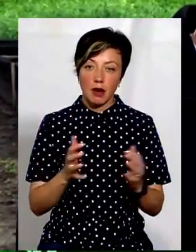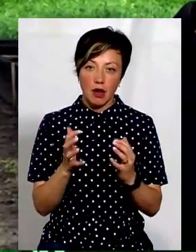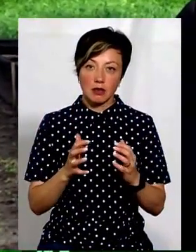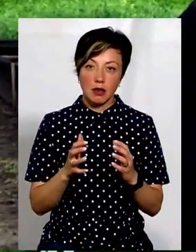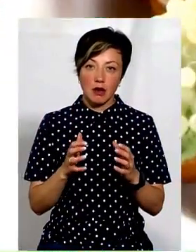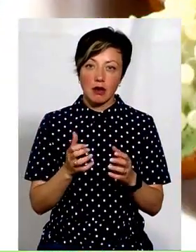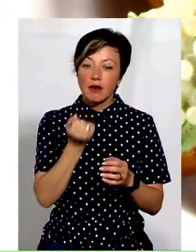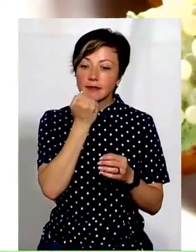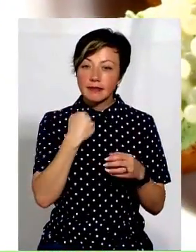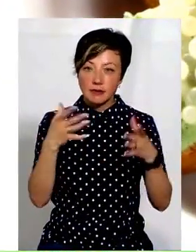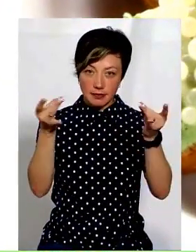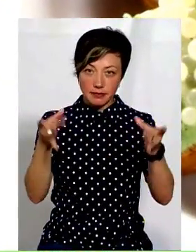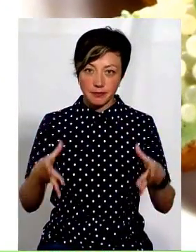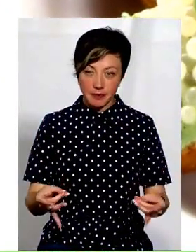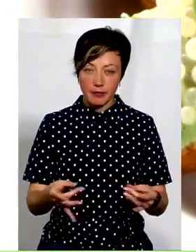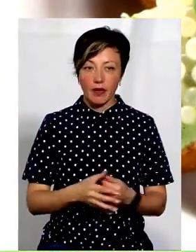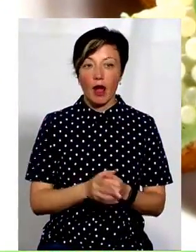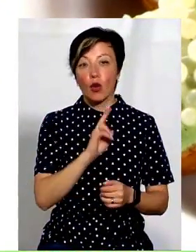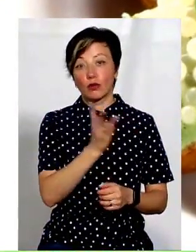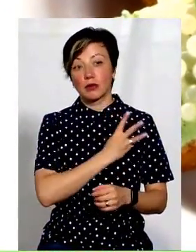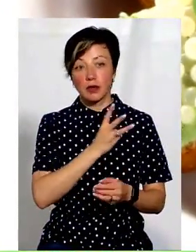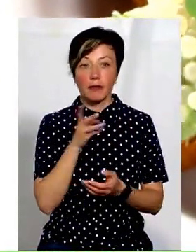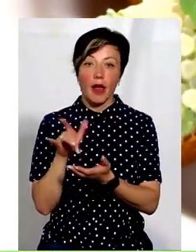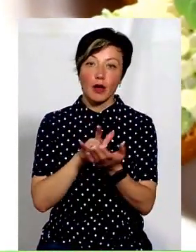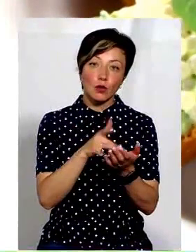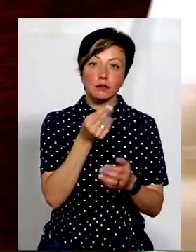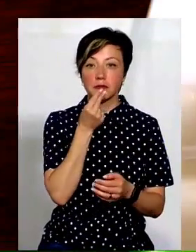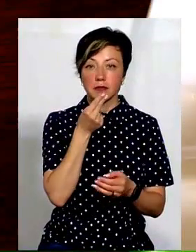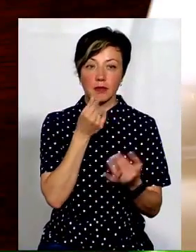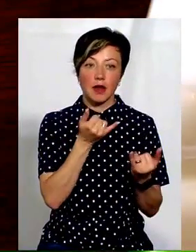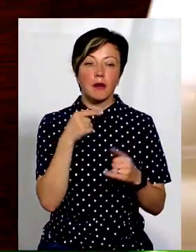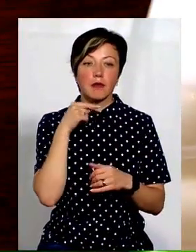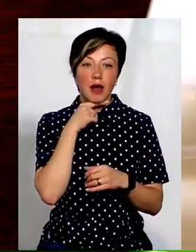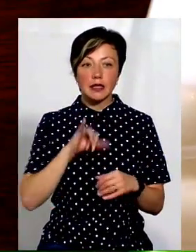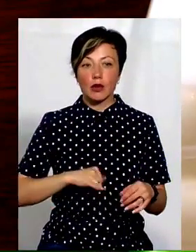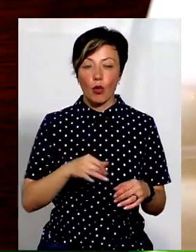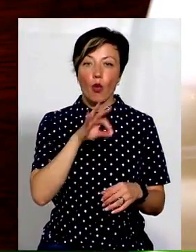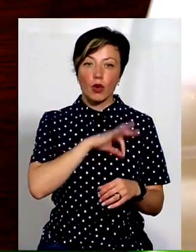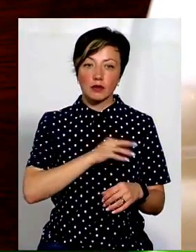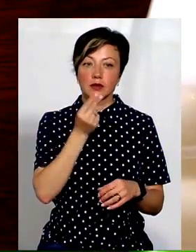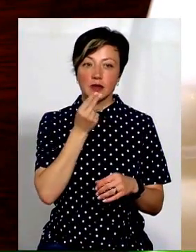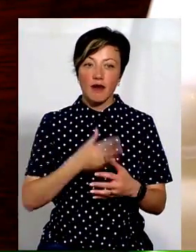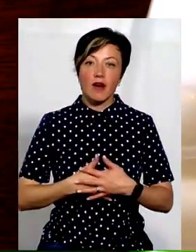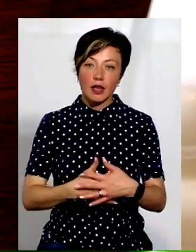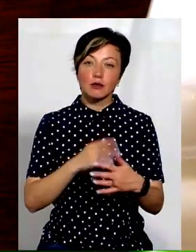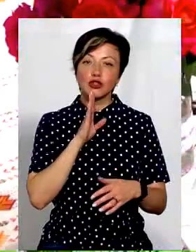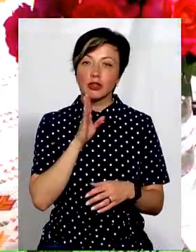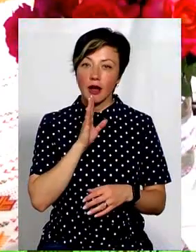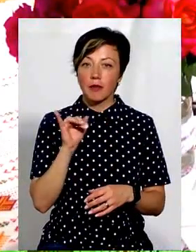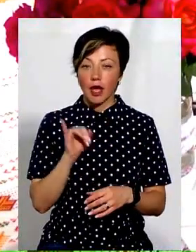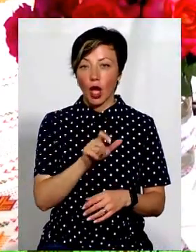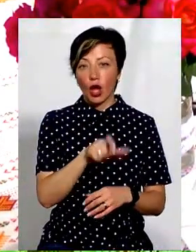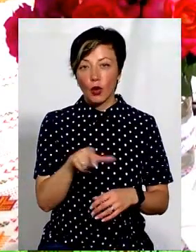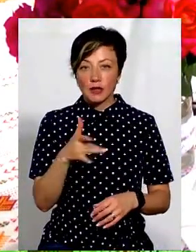вакуумні паковці. Для бажаючих проводять екскурсії з дегустацією равликів. Їх м'ясо та ікру корисно вживати в їжу вагітним жінкам та людям із